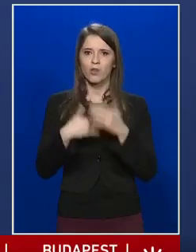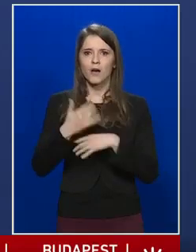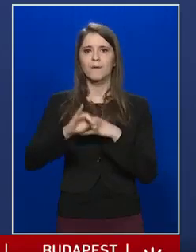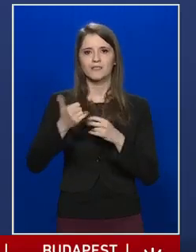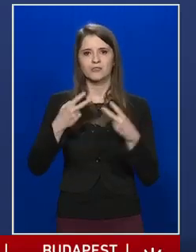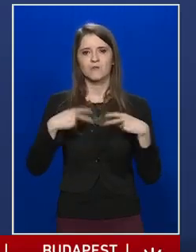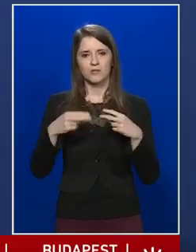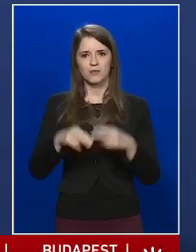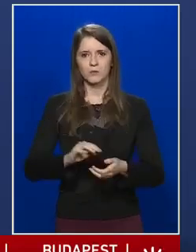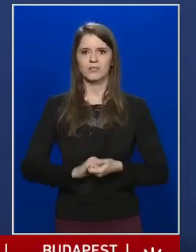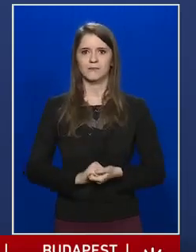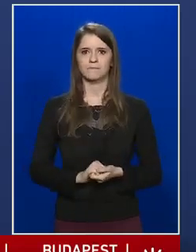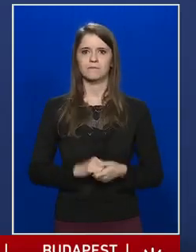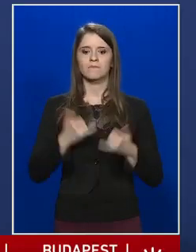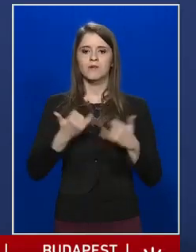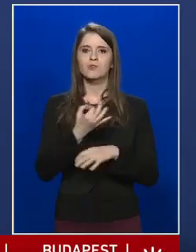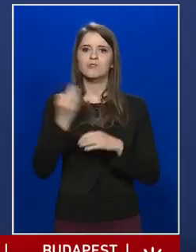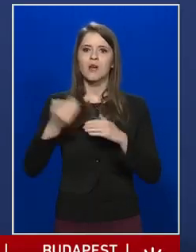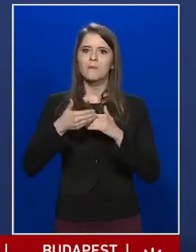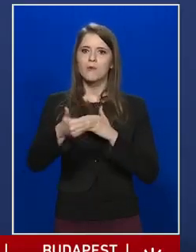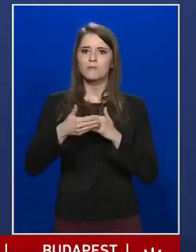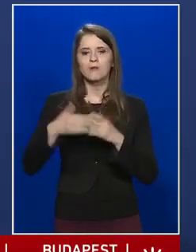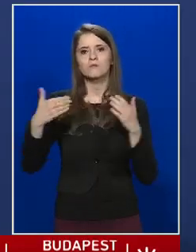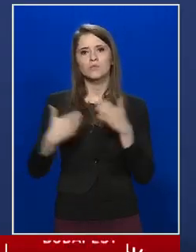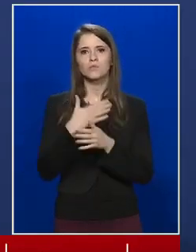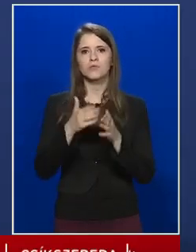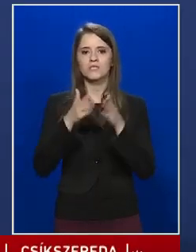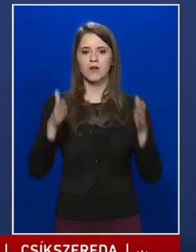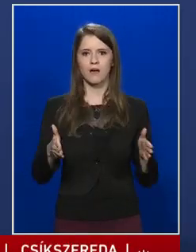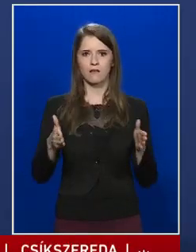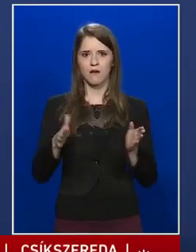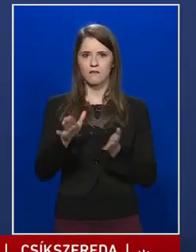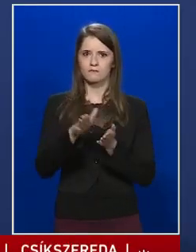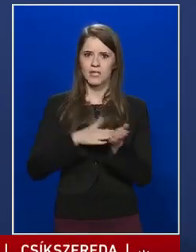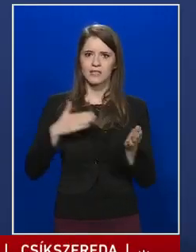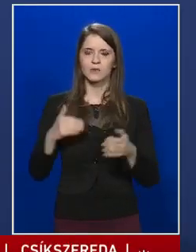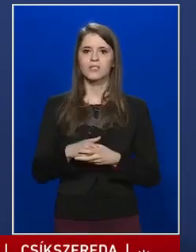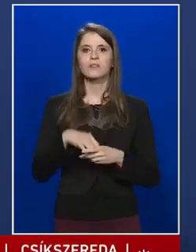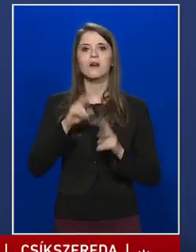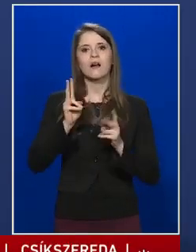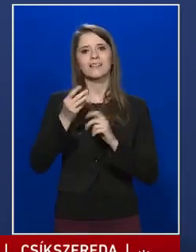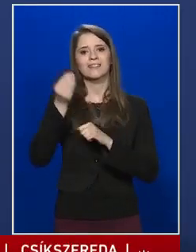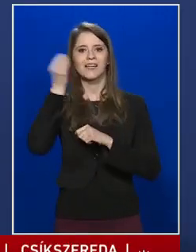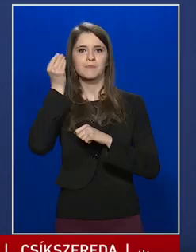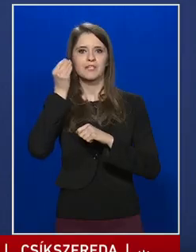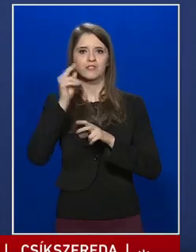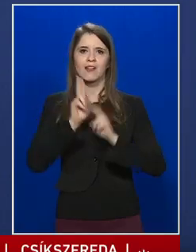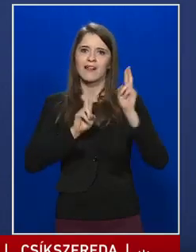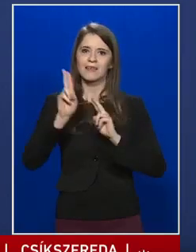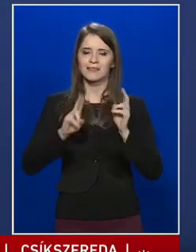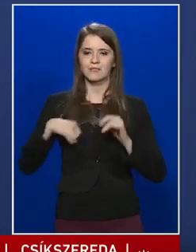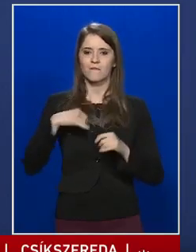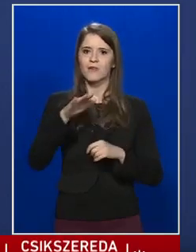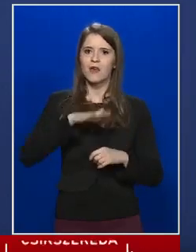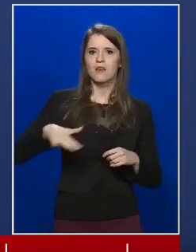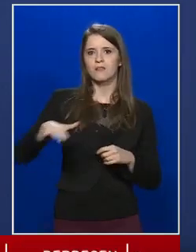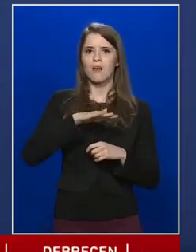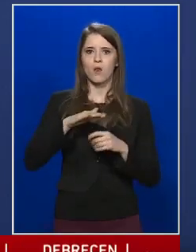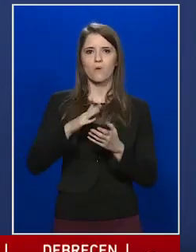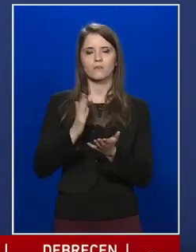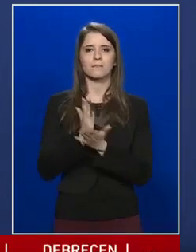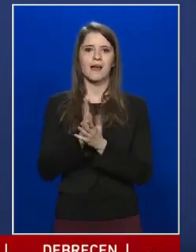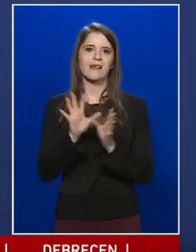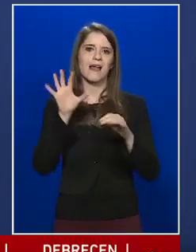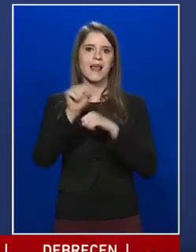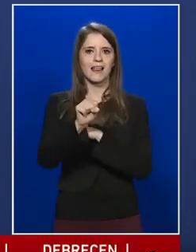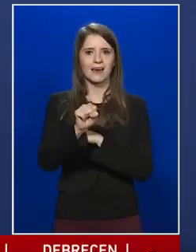egy újabb szakasz kezdődött el. A képzésre jelentkező fiataloknak elérhetővé válik az